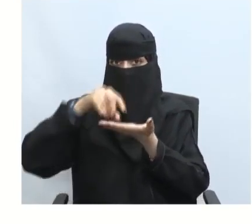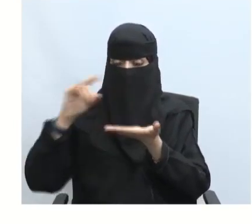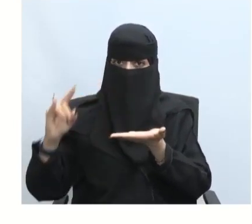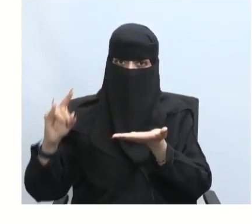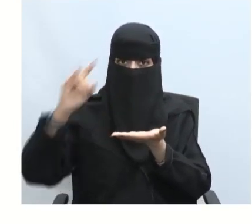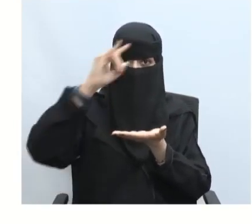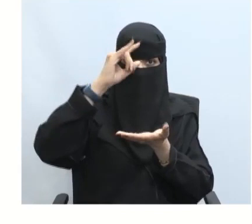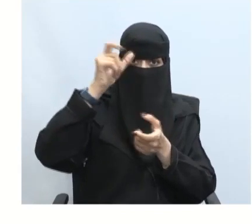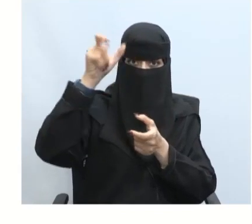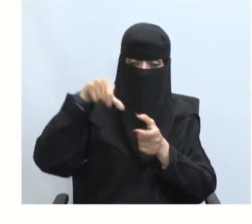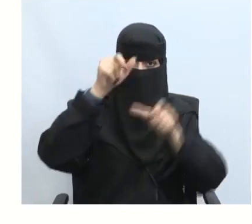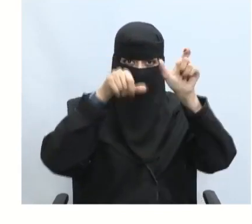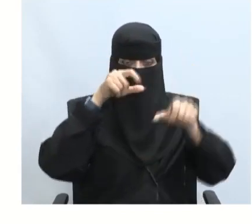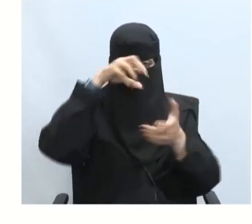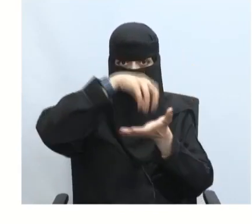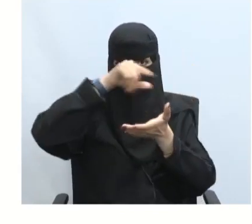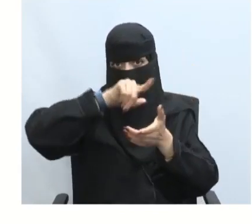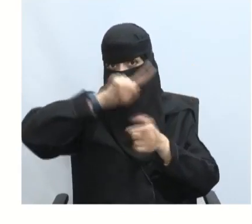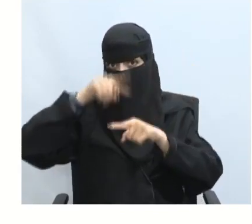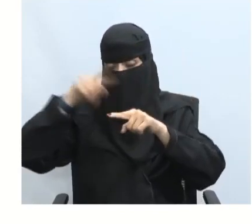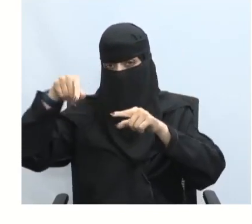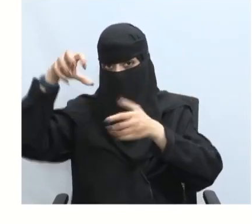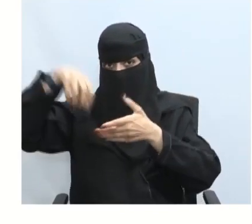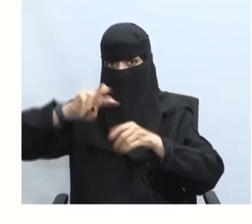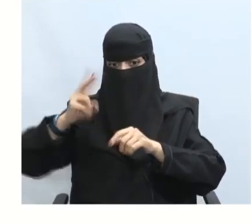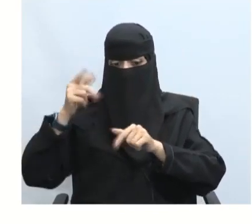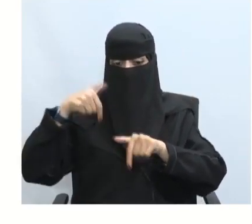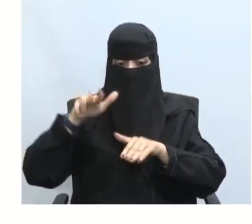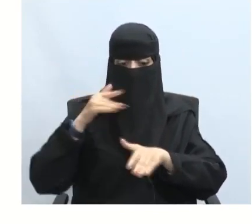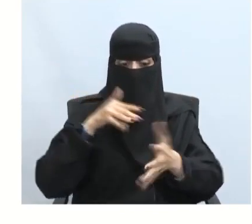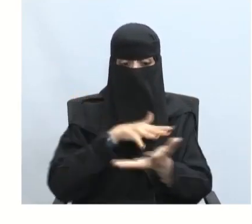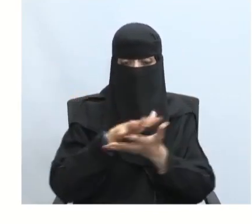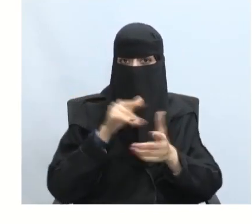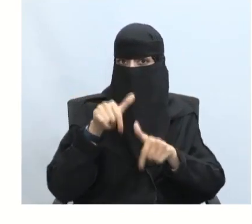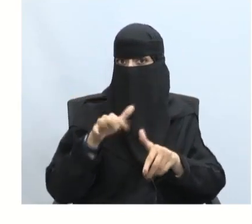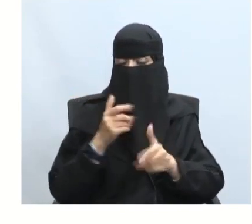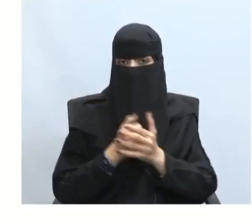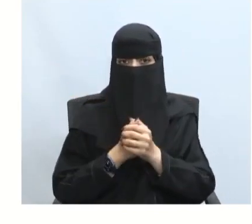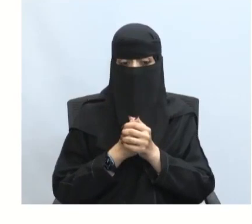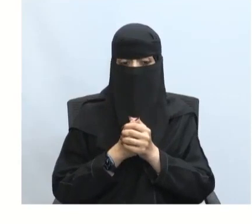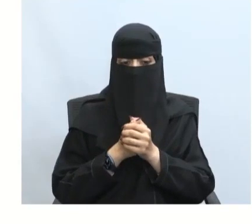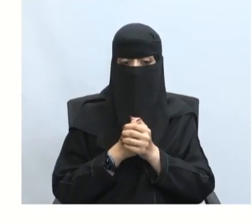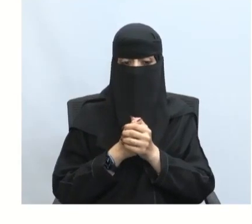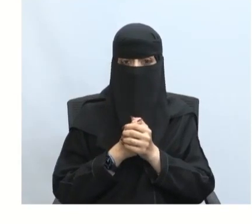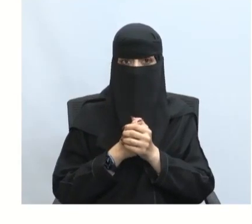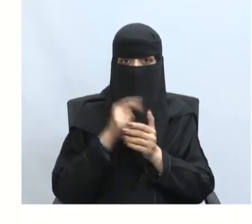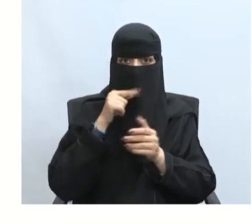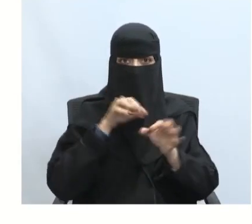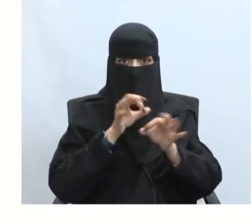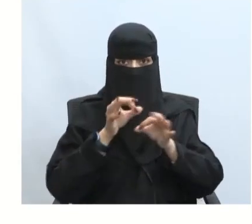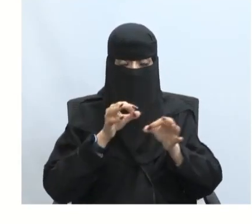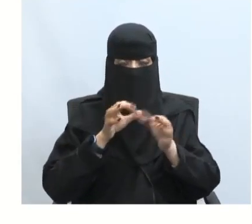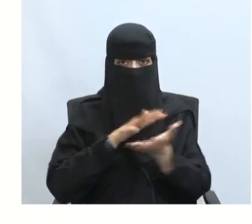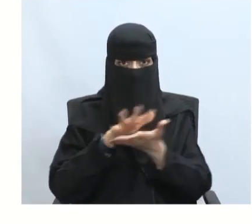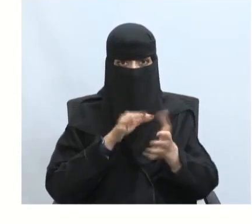إلى بلد آخر تعد أزمة بارك الله فيكم مبدعين أزمة سياسية